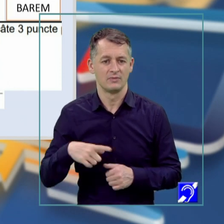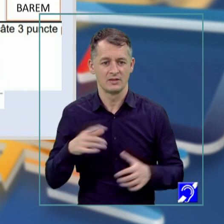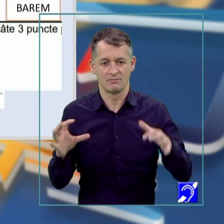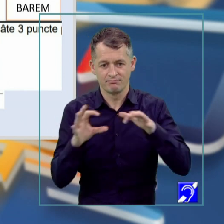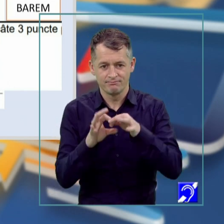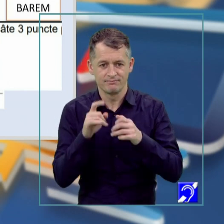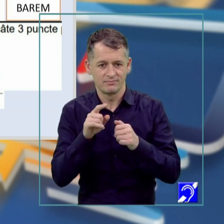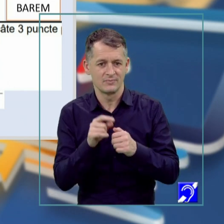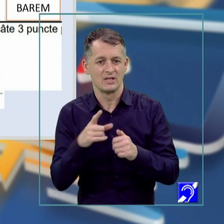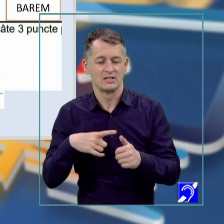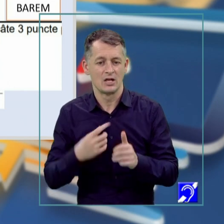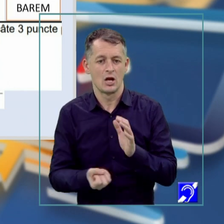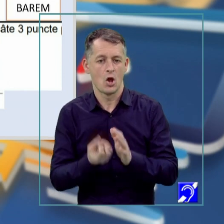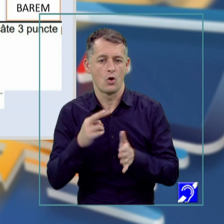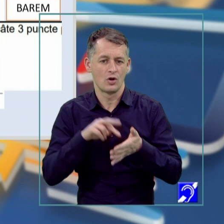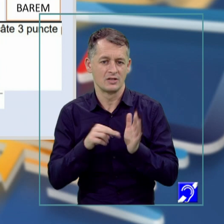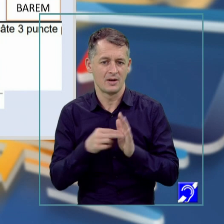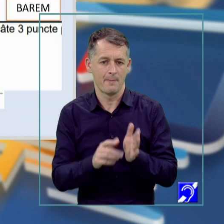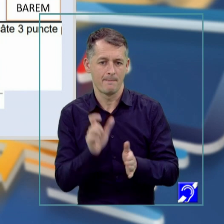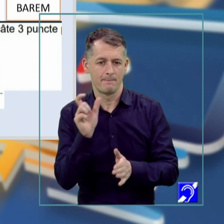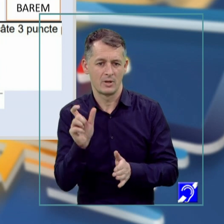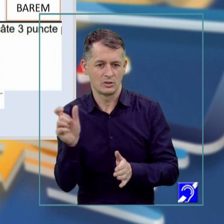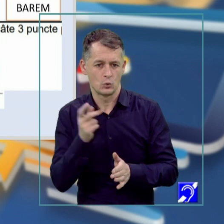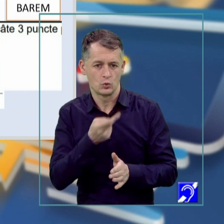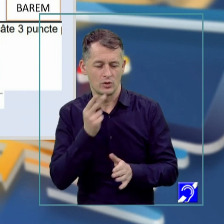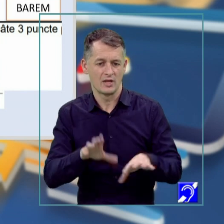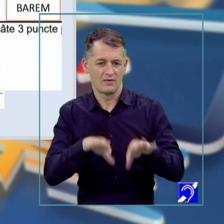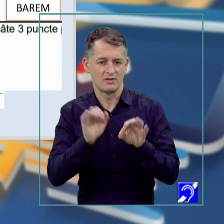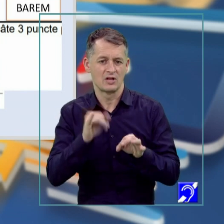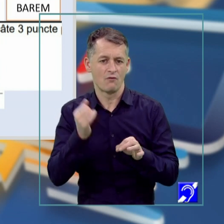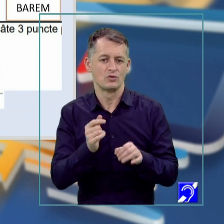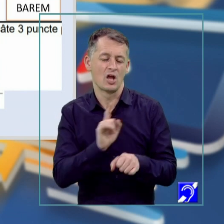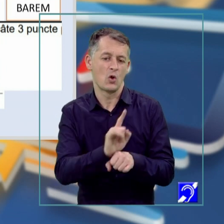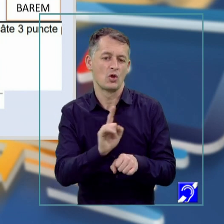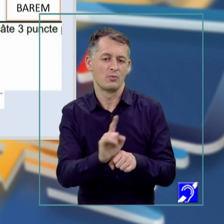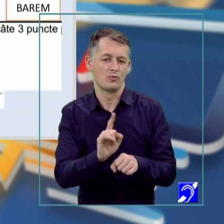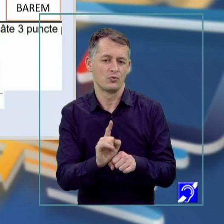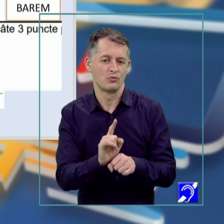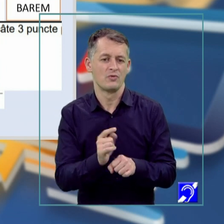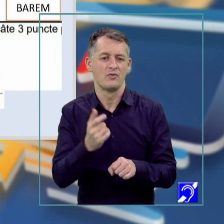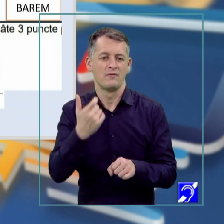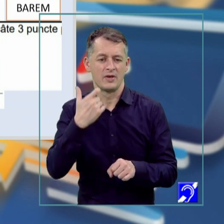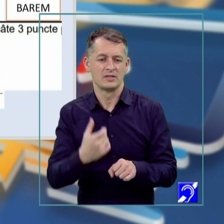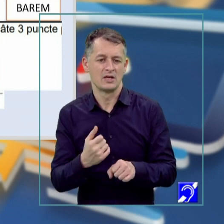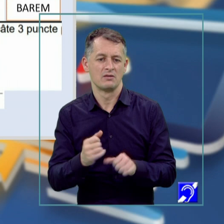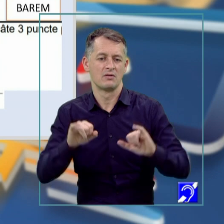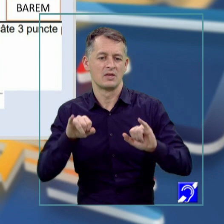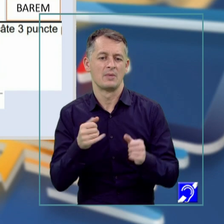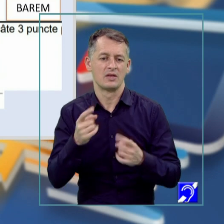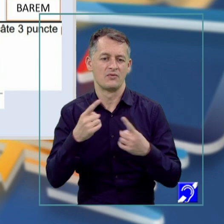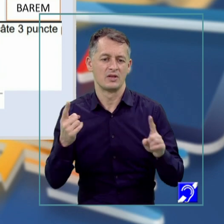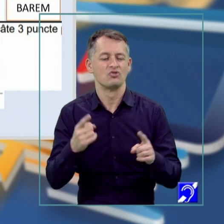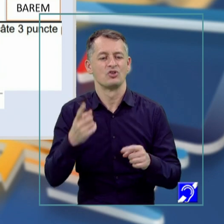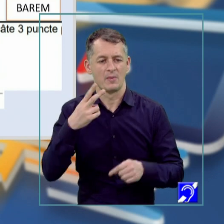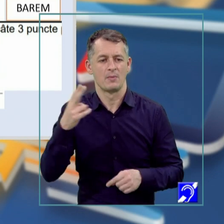într-o nouă organizare a unor părți ușor de identificat și care au aparținut unor lucruri fiindse fenomene diferite. Da? Și așa mai